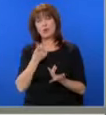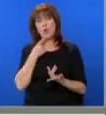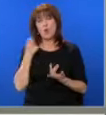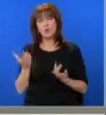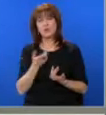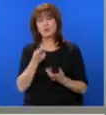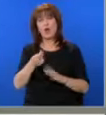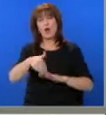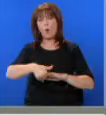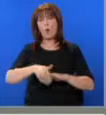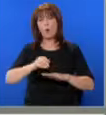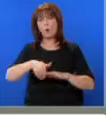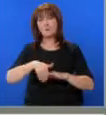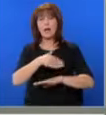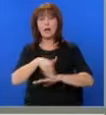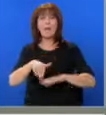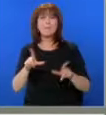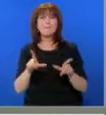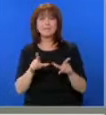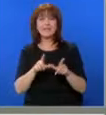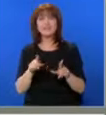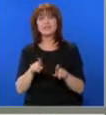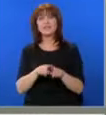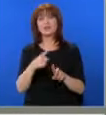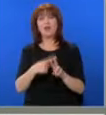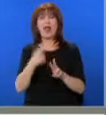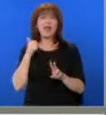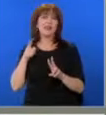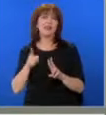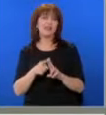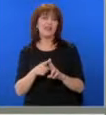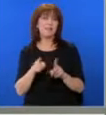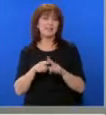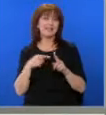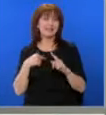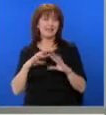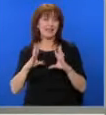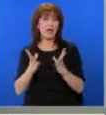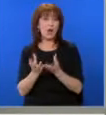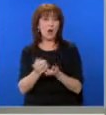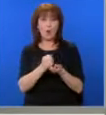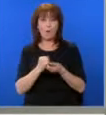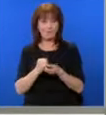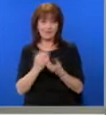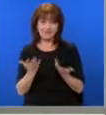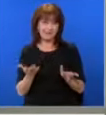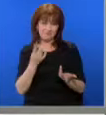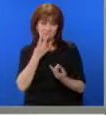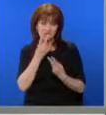институции са както агенция Митници, така и НАПС, с които Асен Васильев се опита да ги обедени. Така че очевидно е, за да се направи